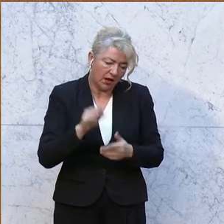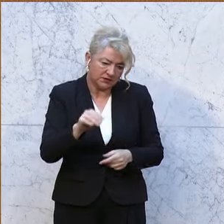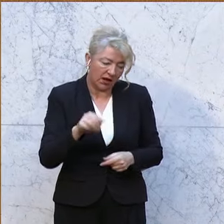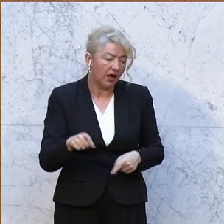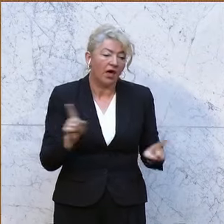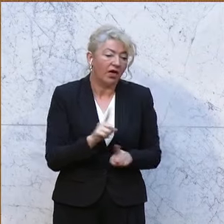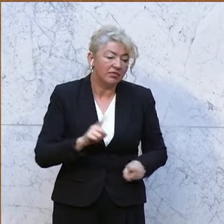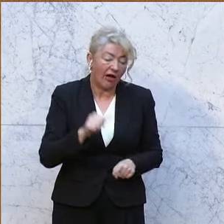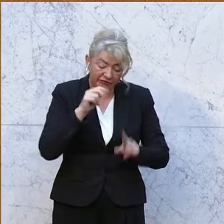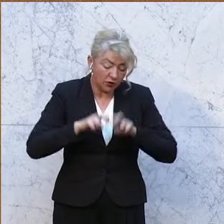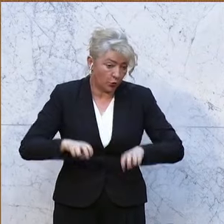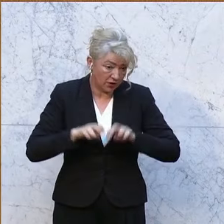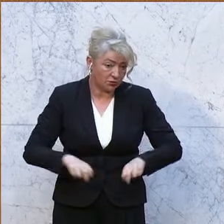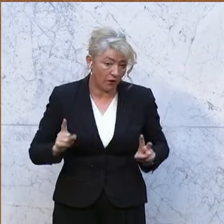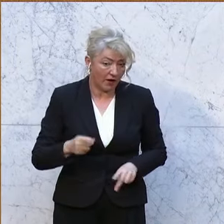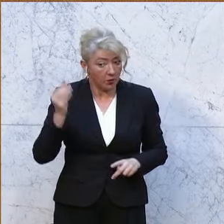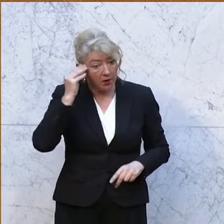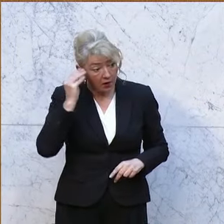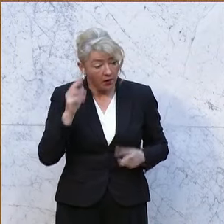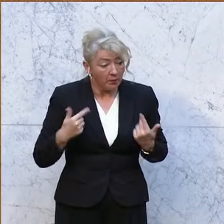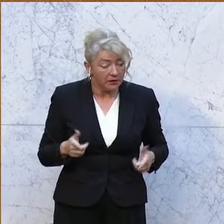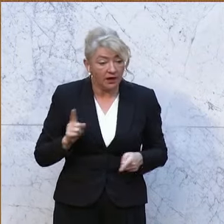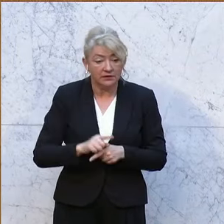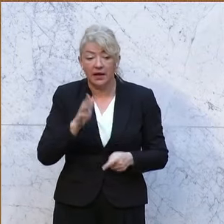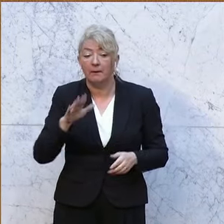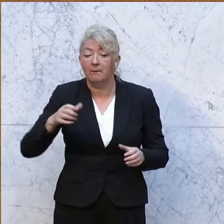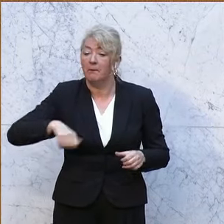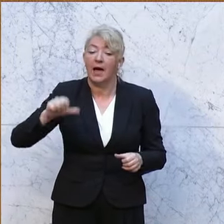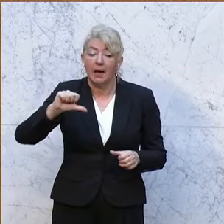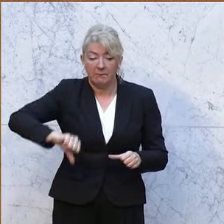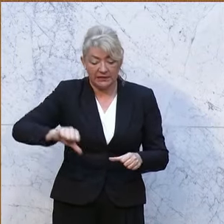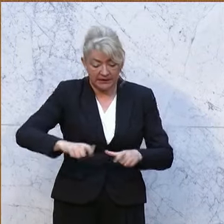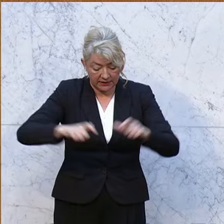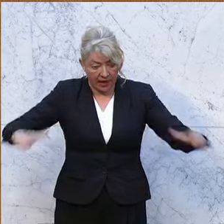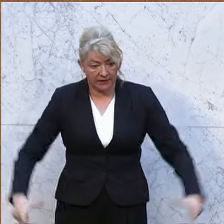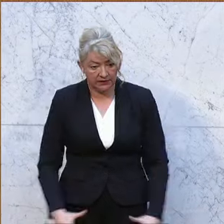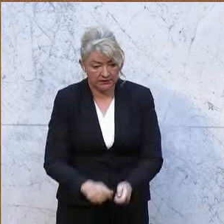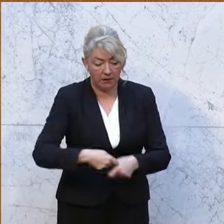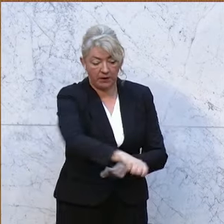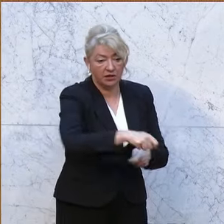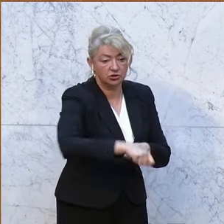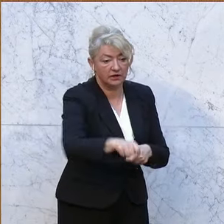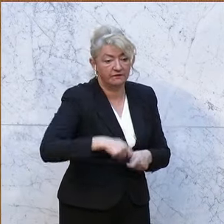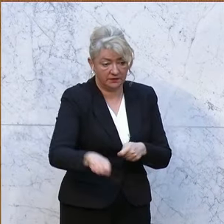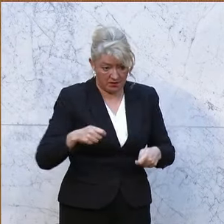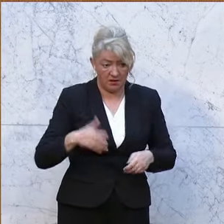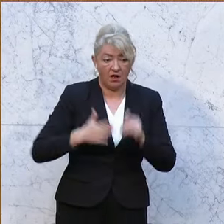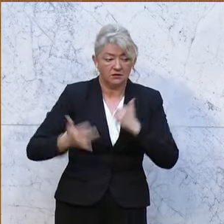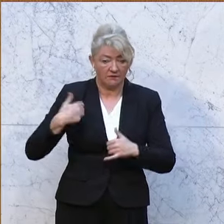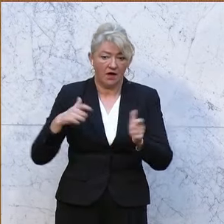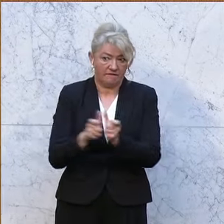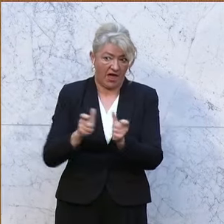dürfen da nicht ermitteln, weil die glauben nämlich nachher immer die Benzinkanister zu haben von den Brandstiftern. Es sind ja letztes Jahr Dutzende Brandstifter